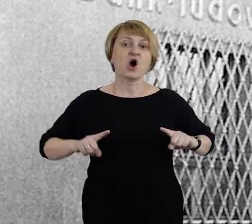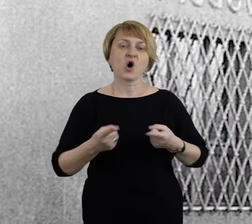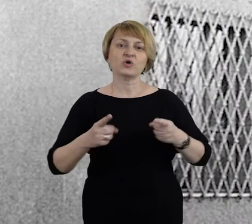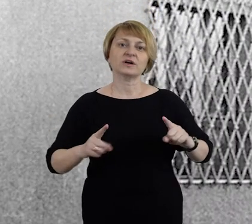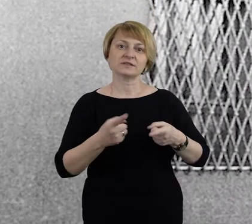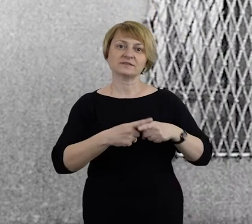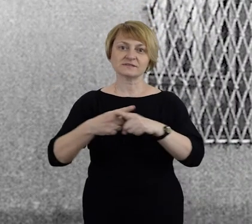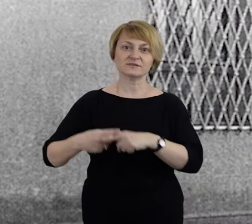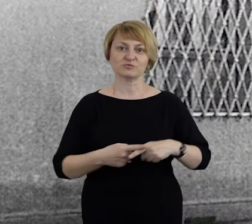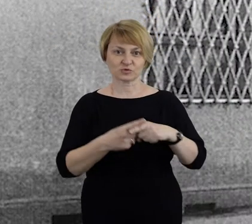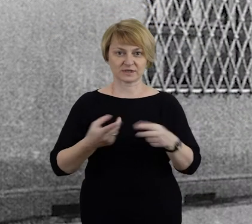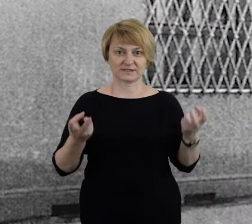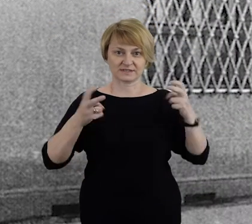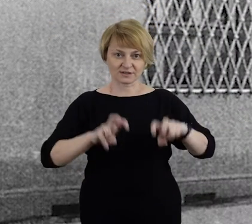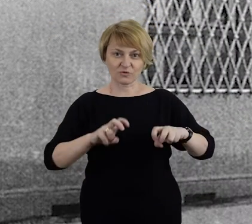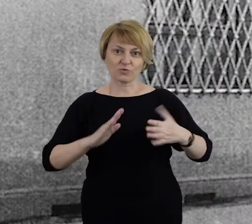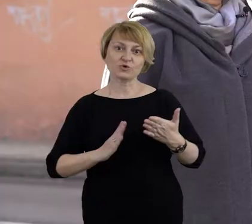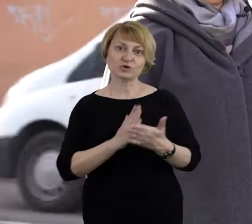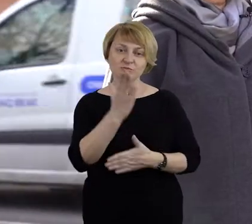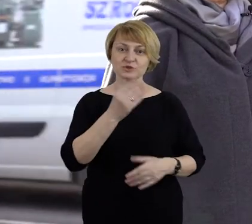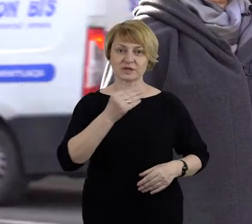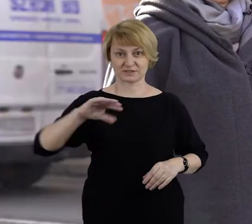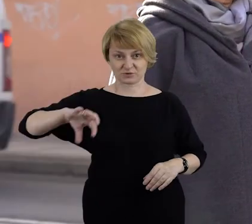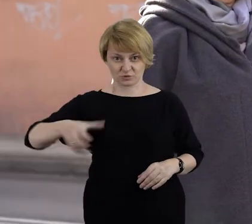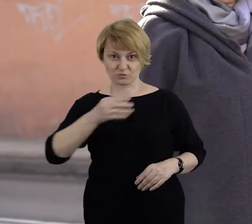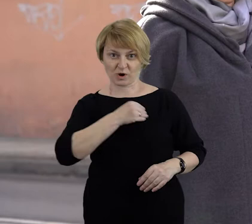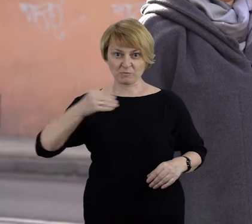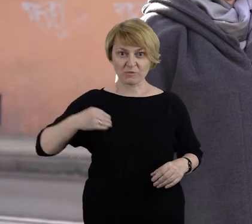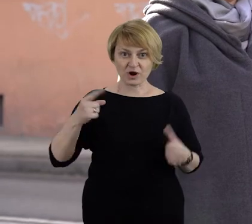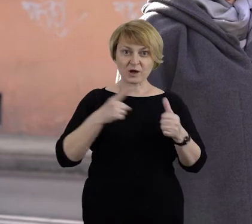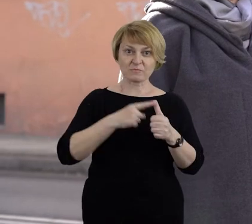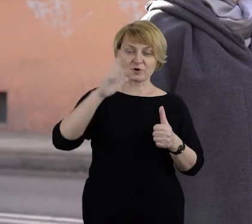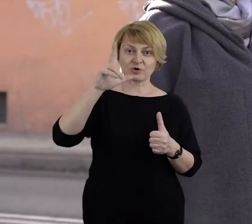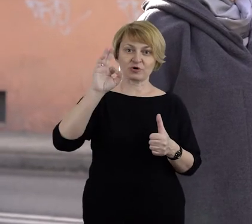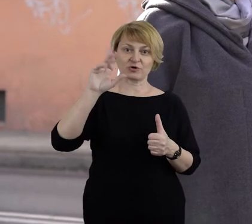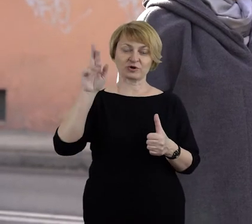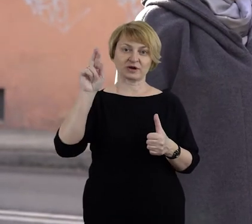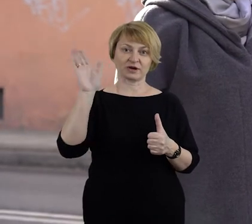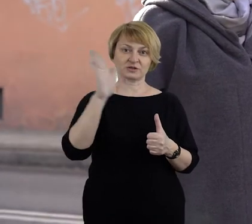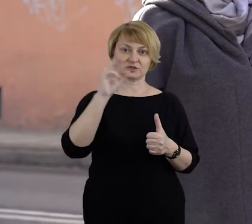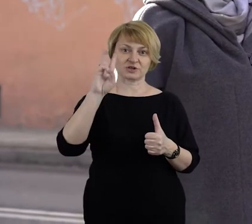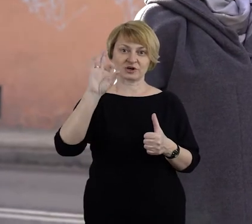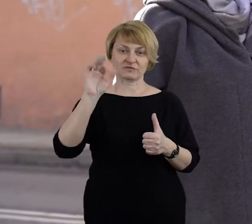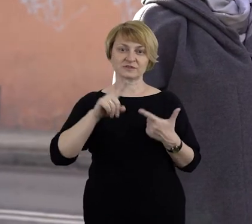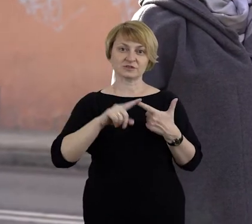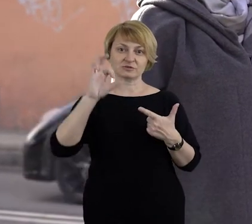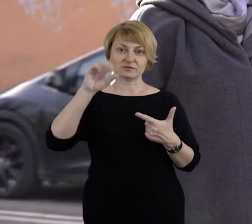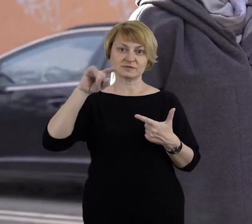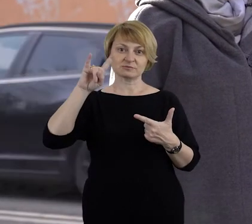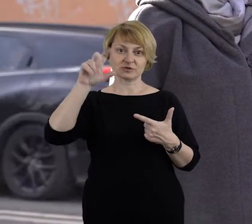współdzielcza założona przez Polaków, między innymi Bronisława Koraszewskiego,